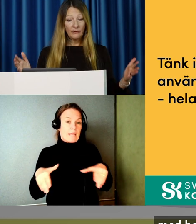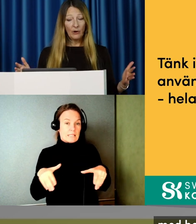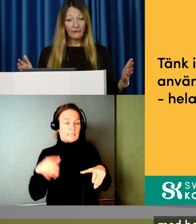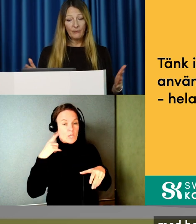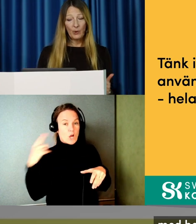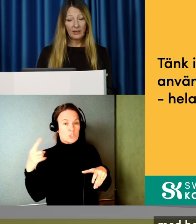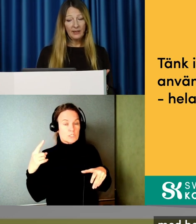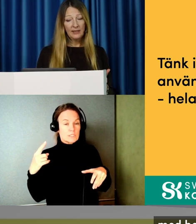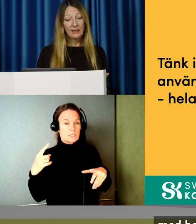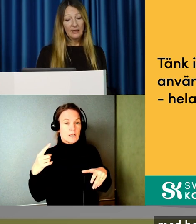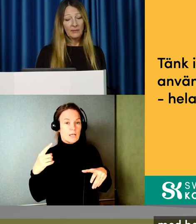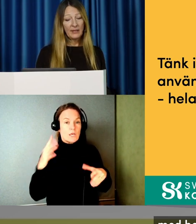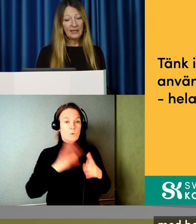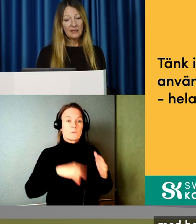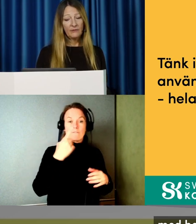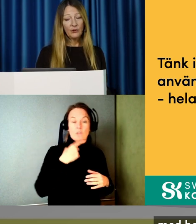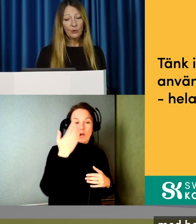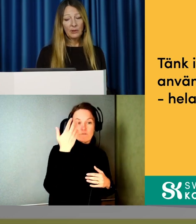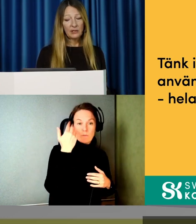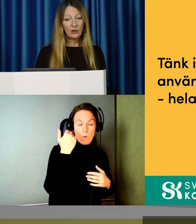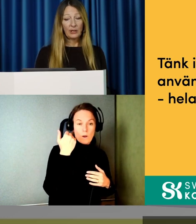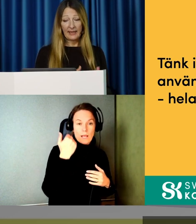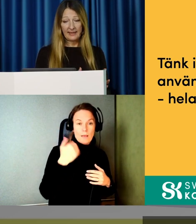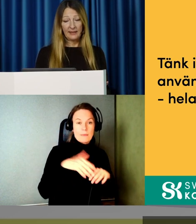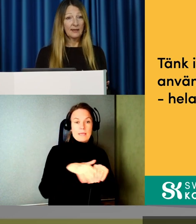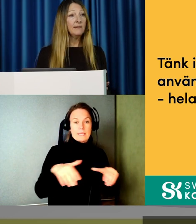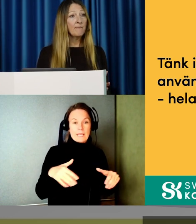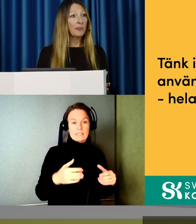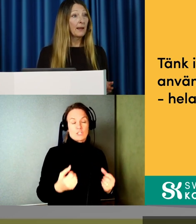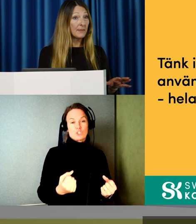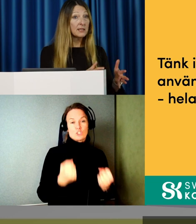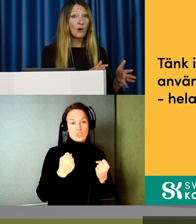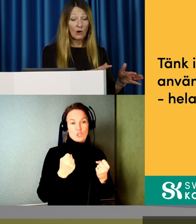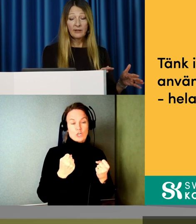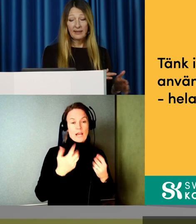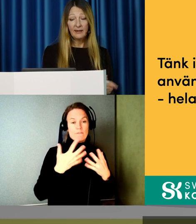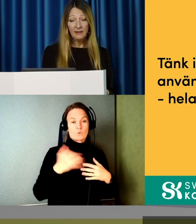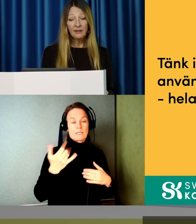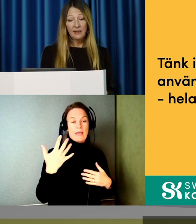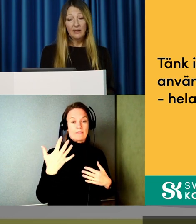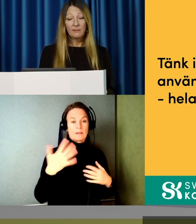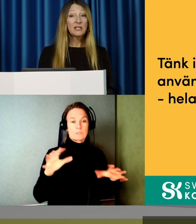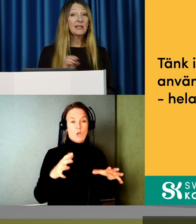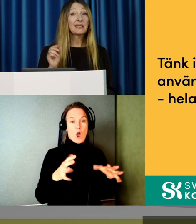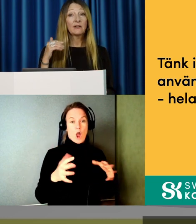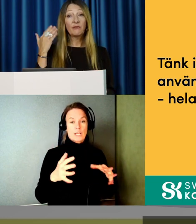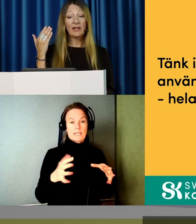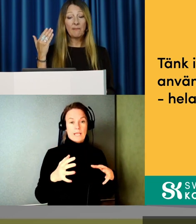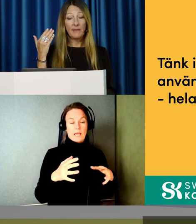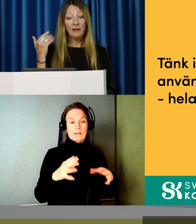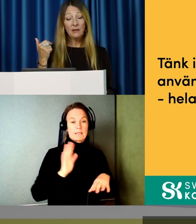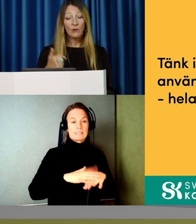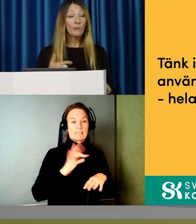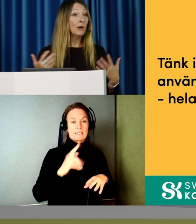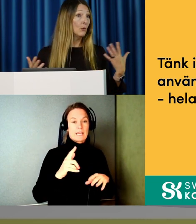Utan talförmåga. Med begränsad funktion eller styrka i händerna. Med skakningar. Med känslighet för